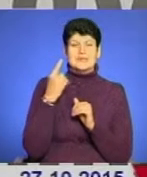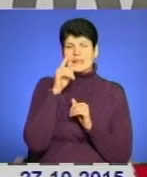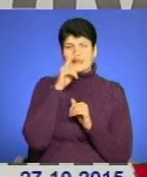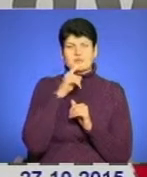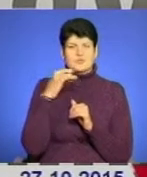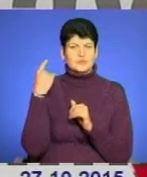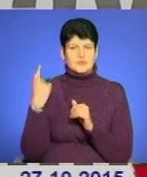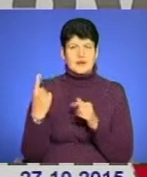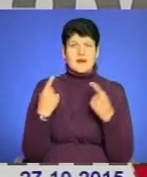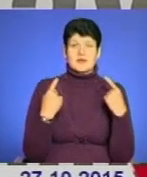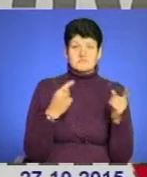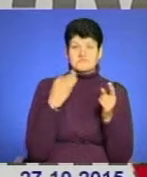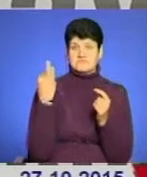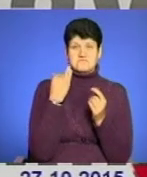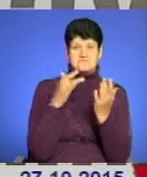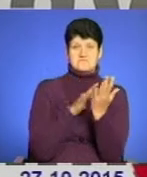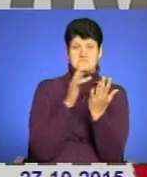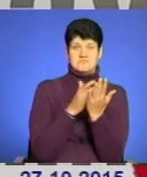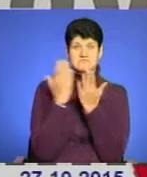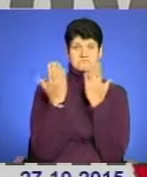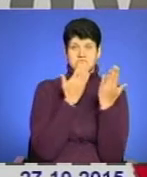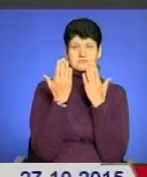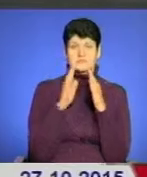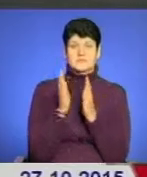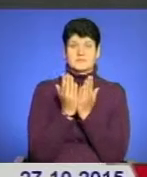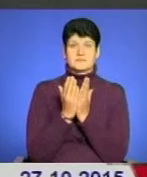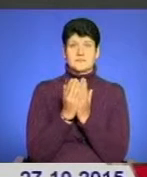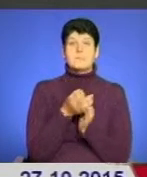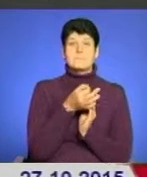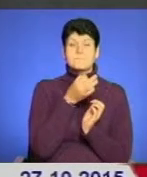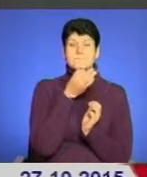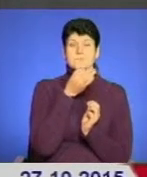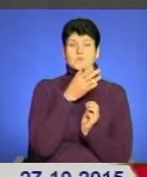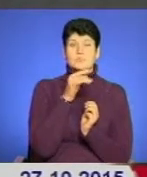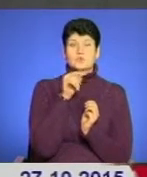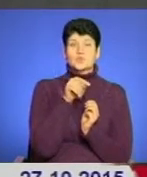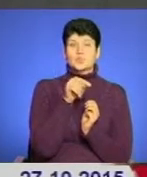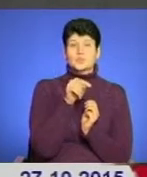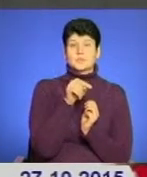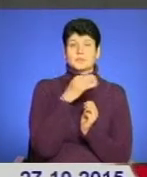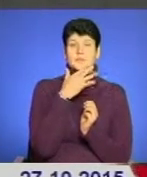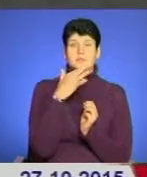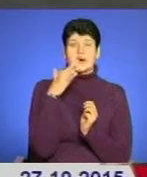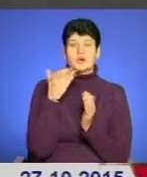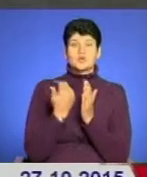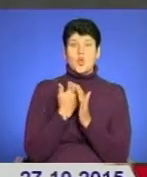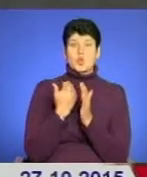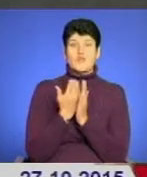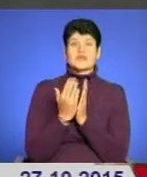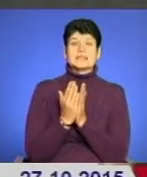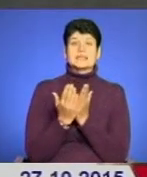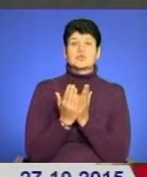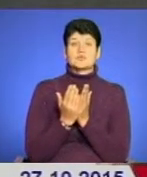зацікавлено гортають сторінки книг на зупинці. Так подобається, отута багато нових книжок,